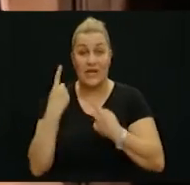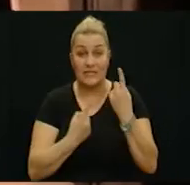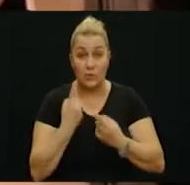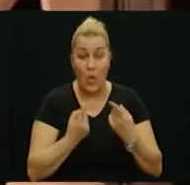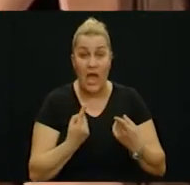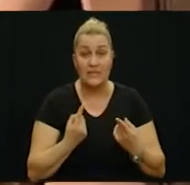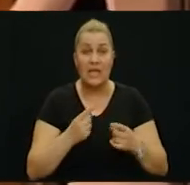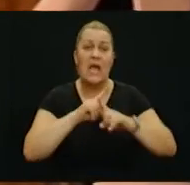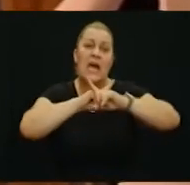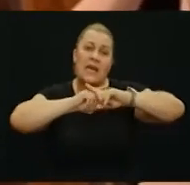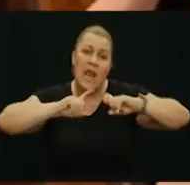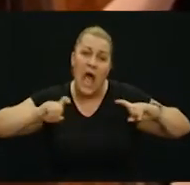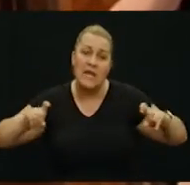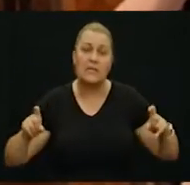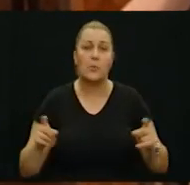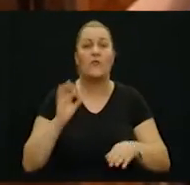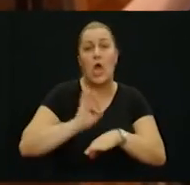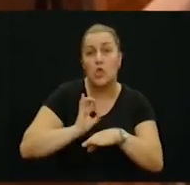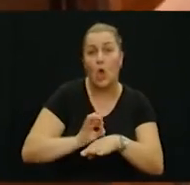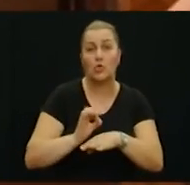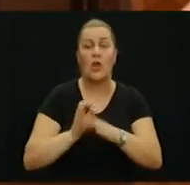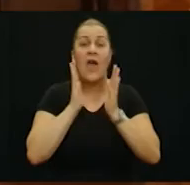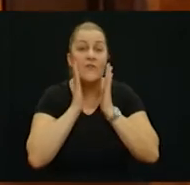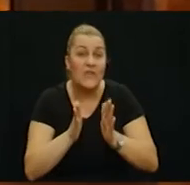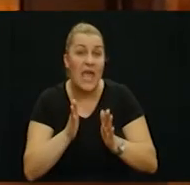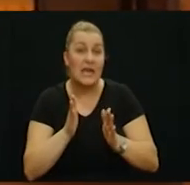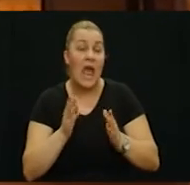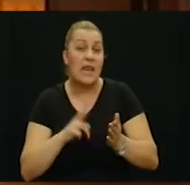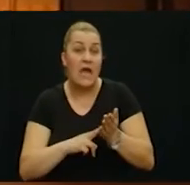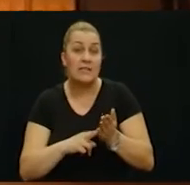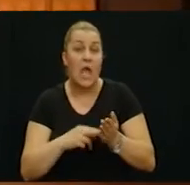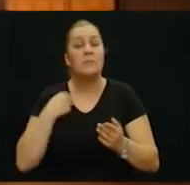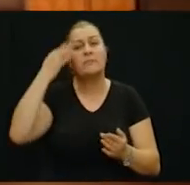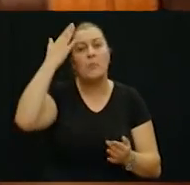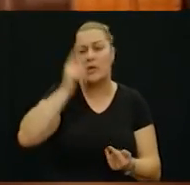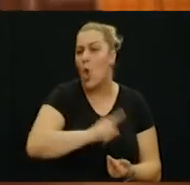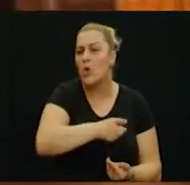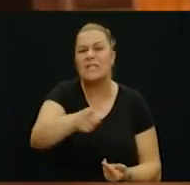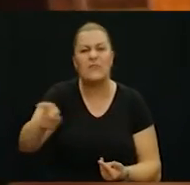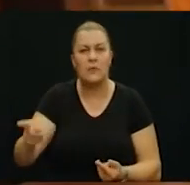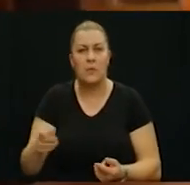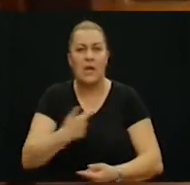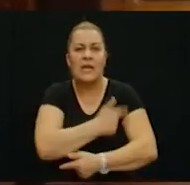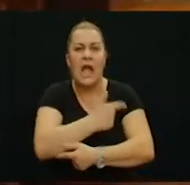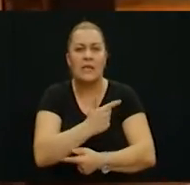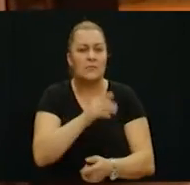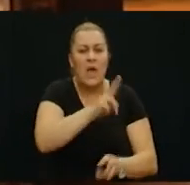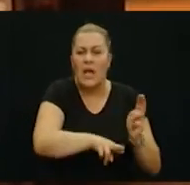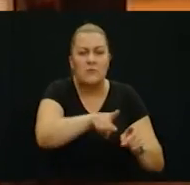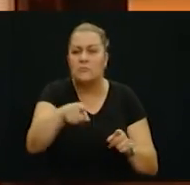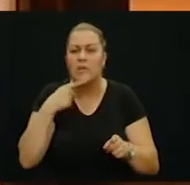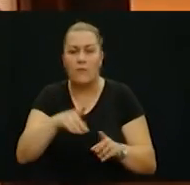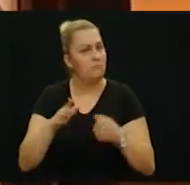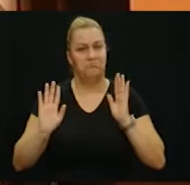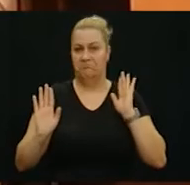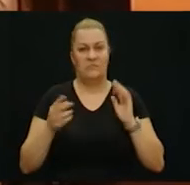miješane situacija svih razvrazih profila doktora, svih vjera, nacija, i skrbili smo o svim ranjencima, o svim ranjenama,